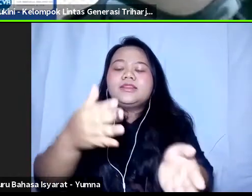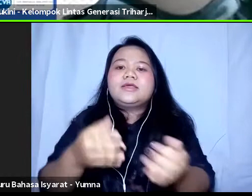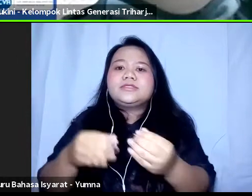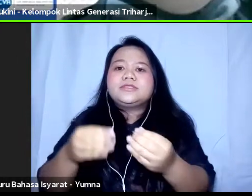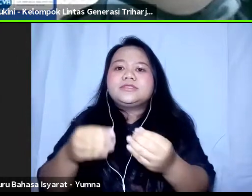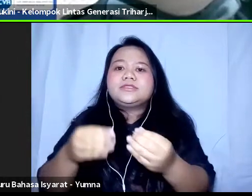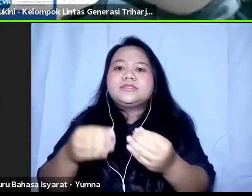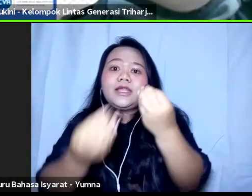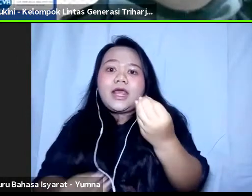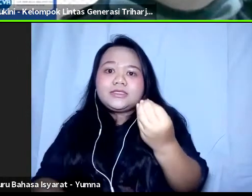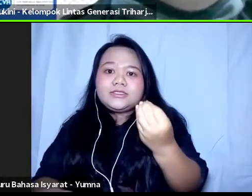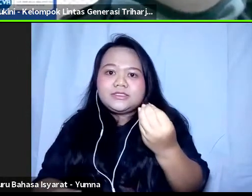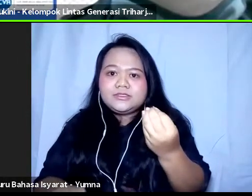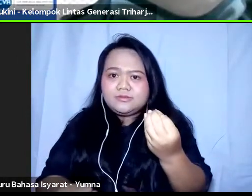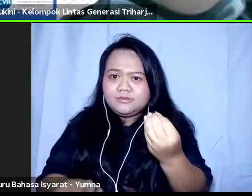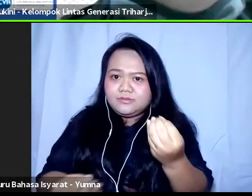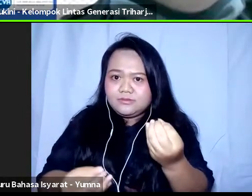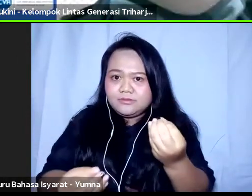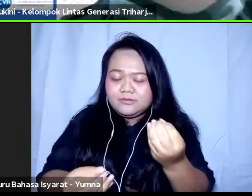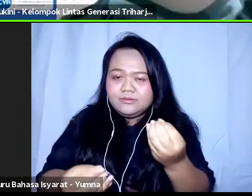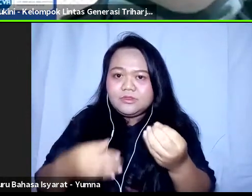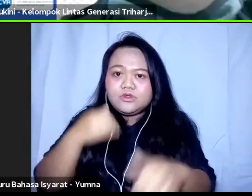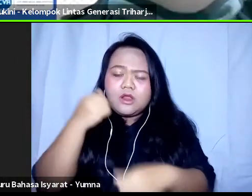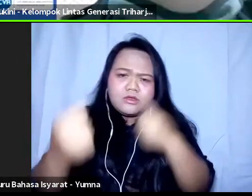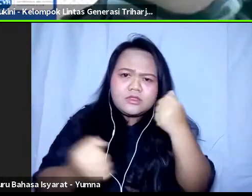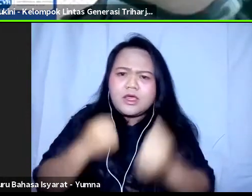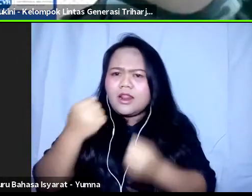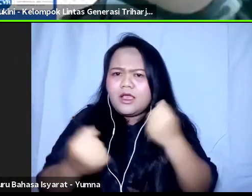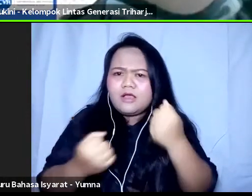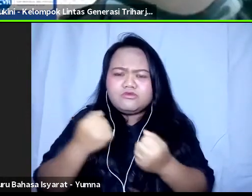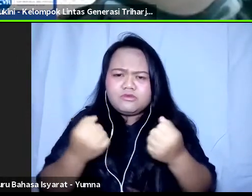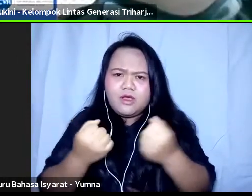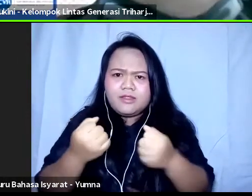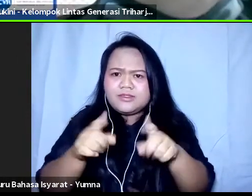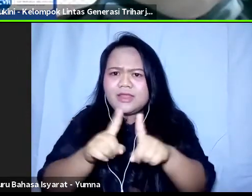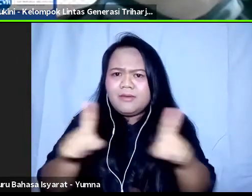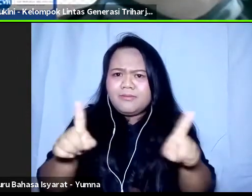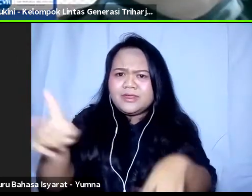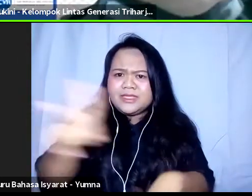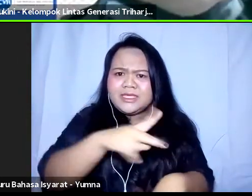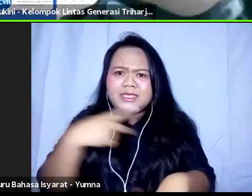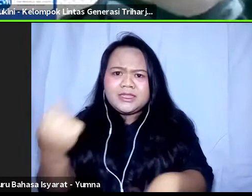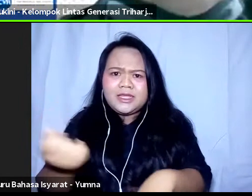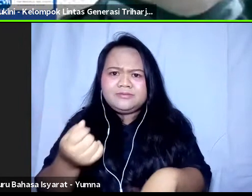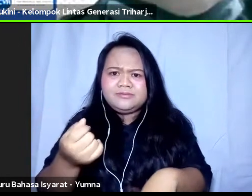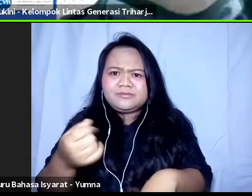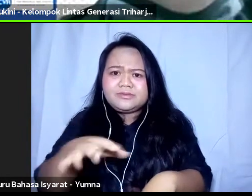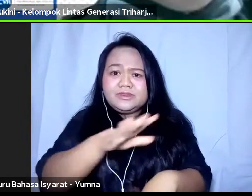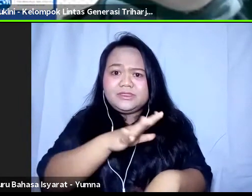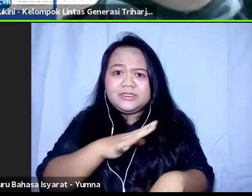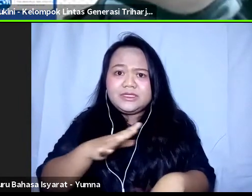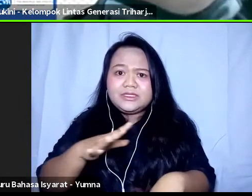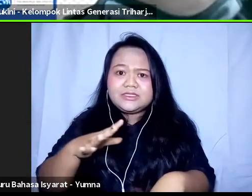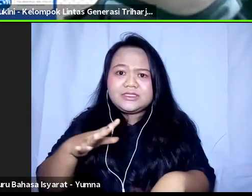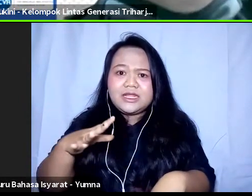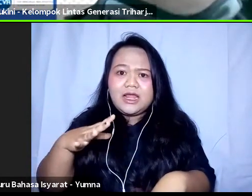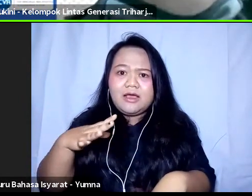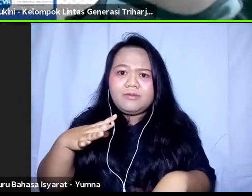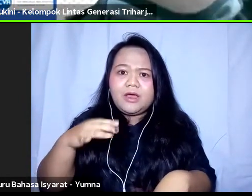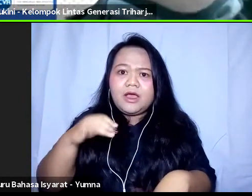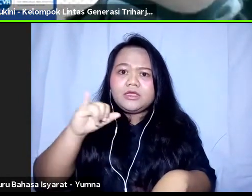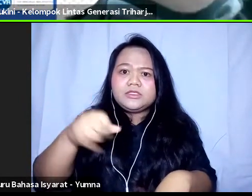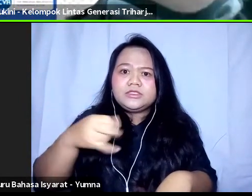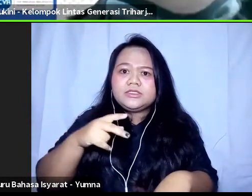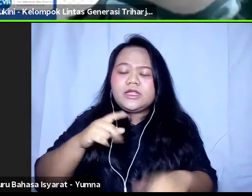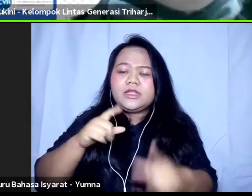kita lakukan tapi kan kita selama kita menjadi anggota